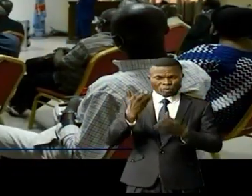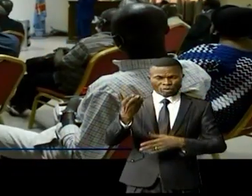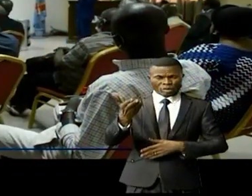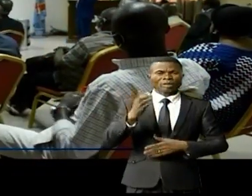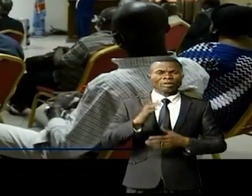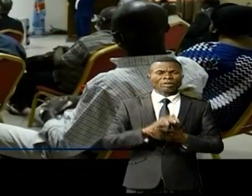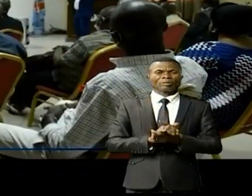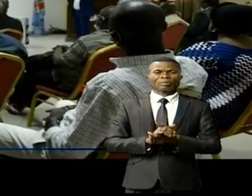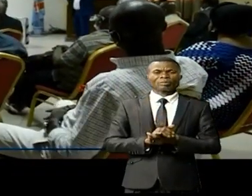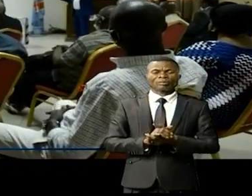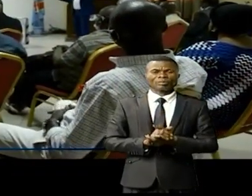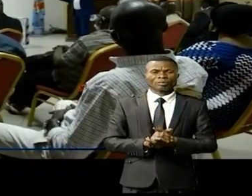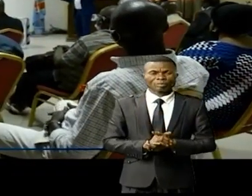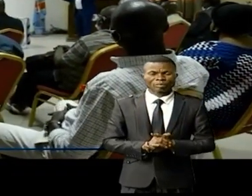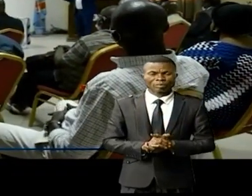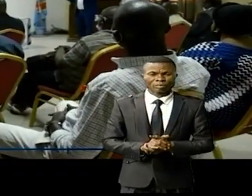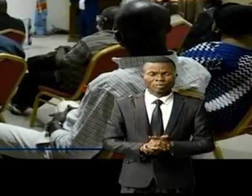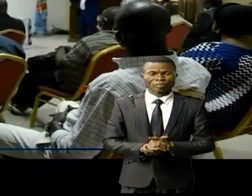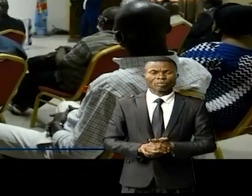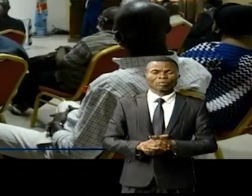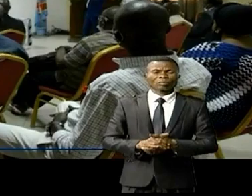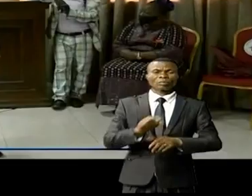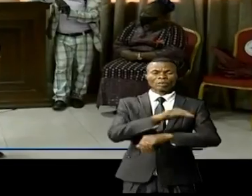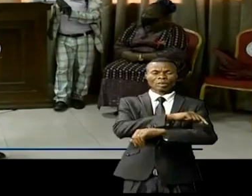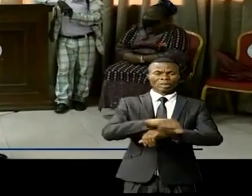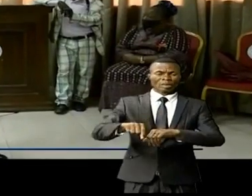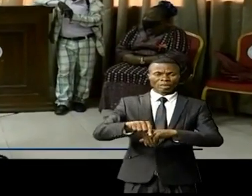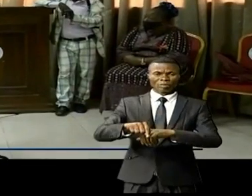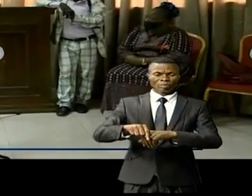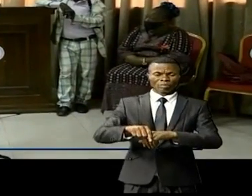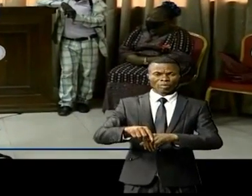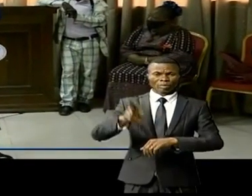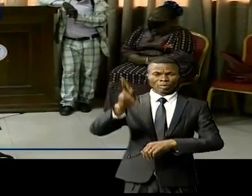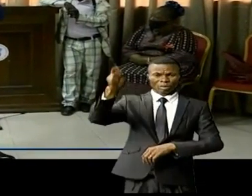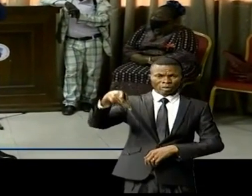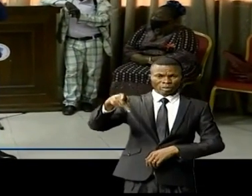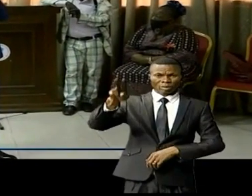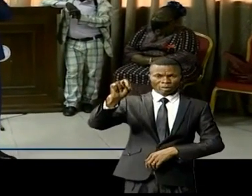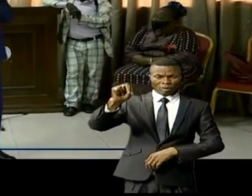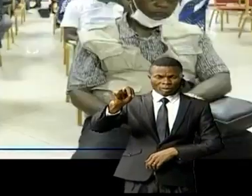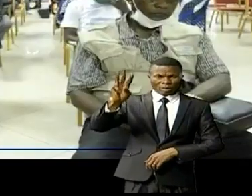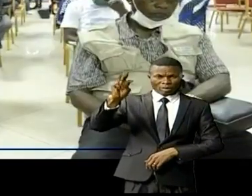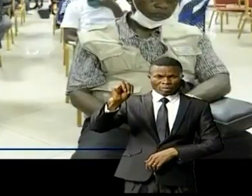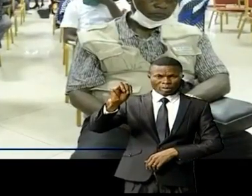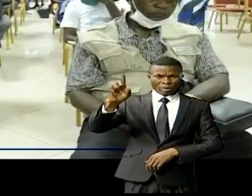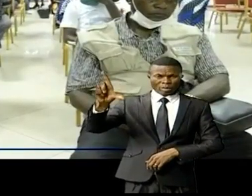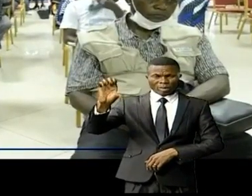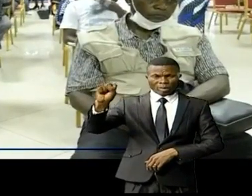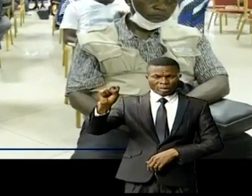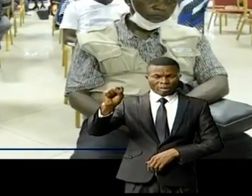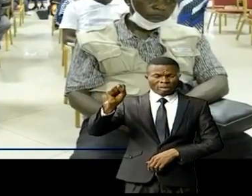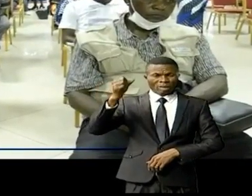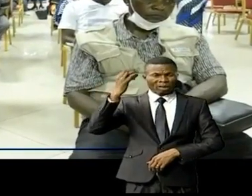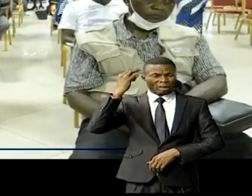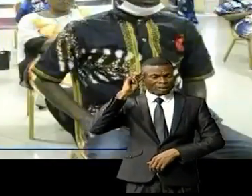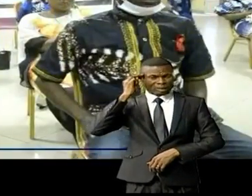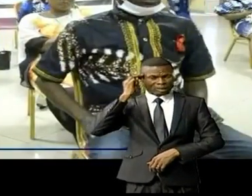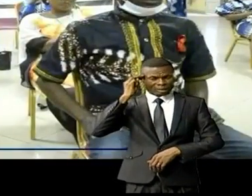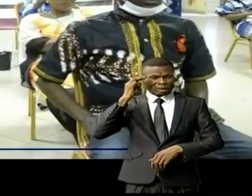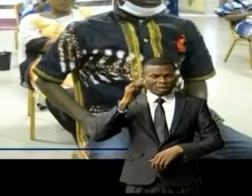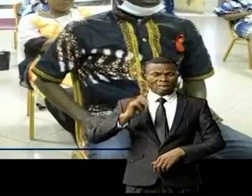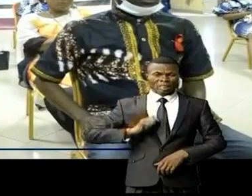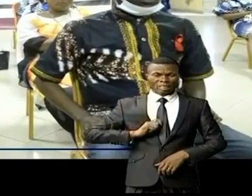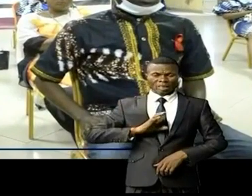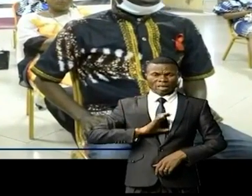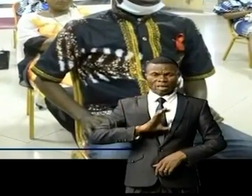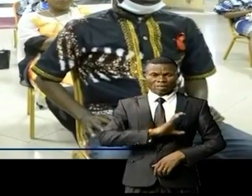Ces forums au siège administratif du PNMLS sur le SIDA, la tuberculose et les autres maladies